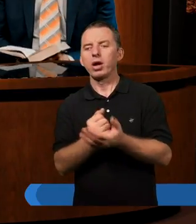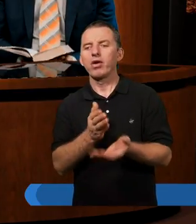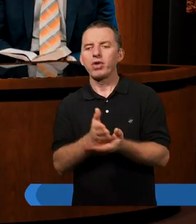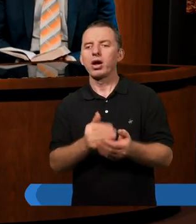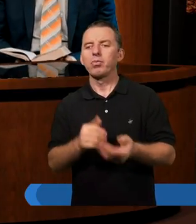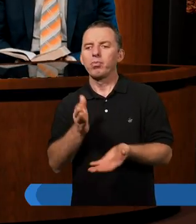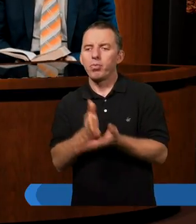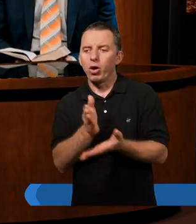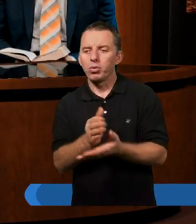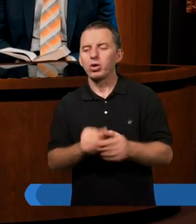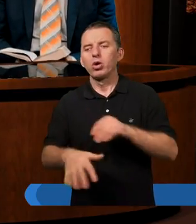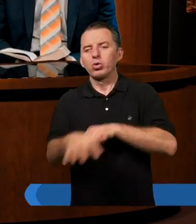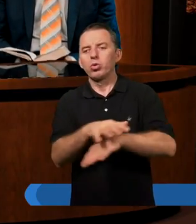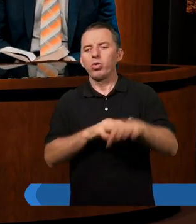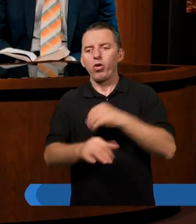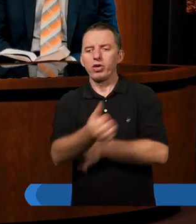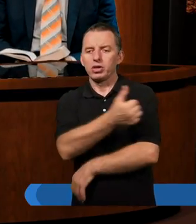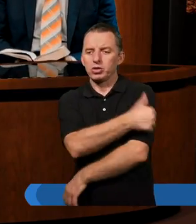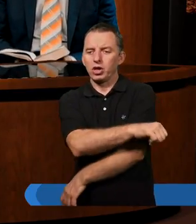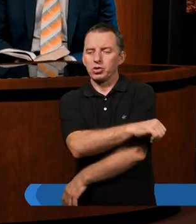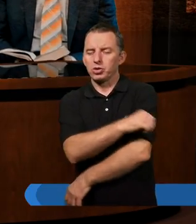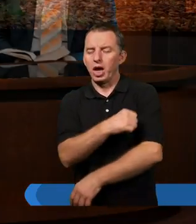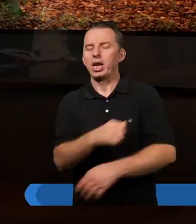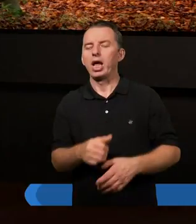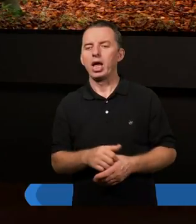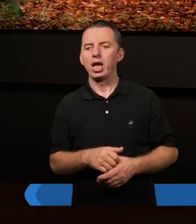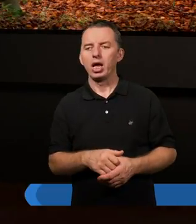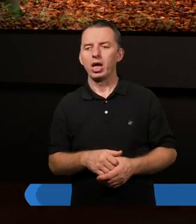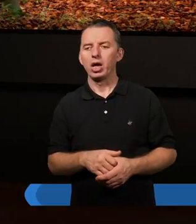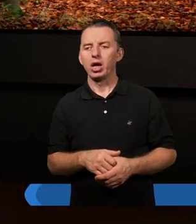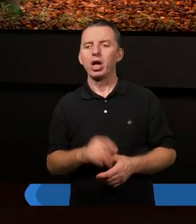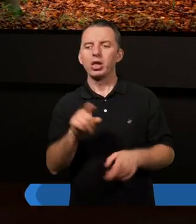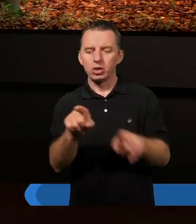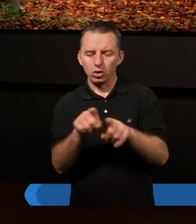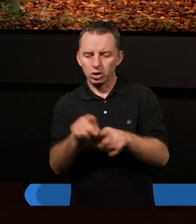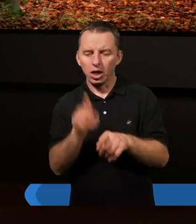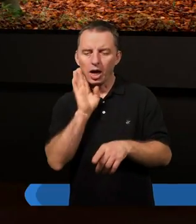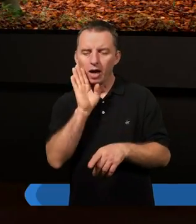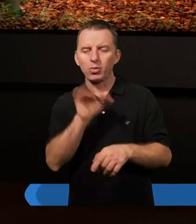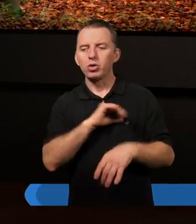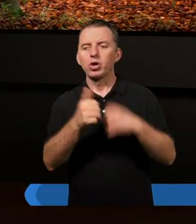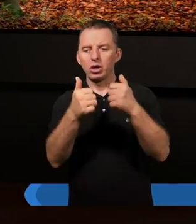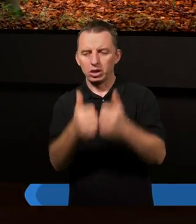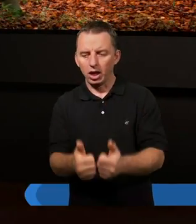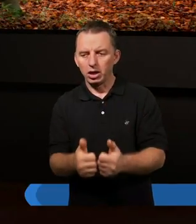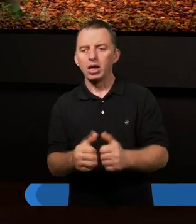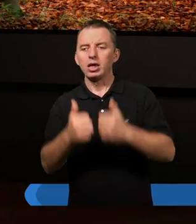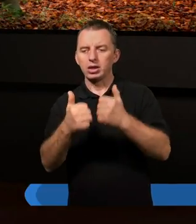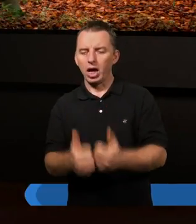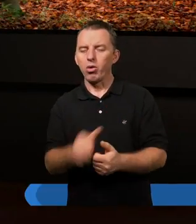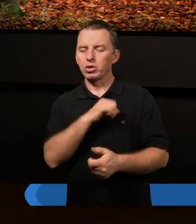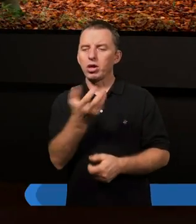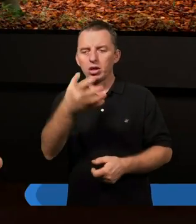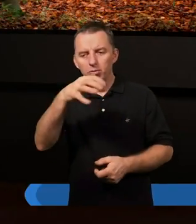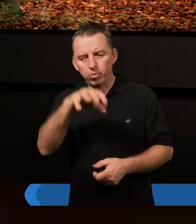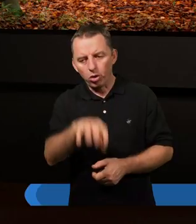chrześcijańskie. Bał się, że to samo się stanie, co stało się w zborach,